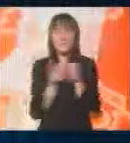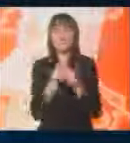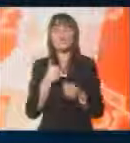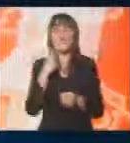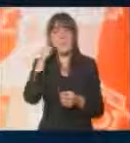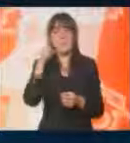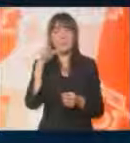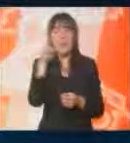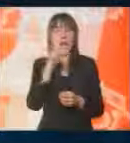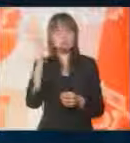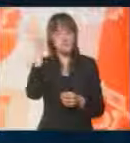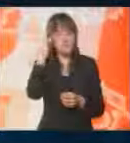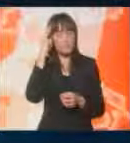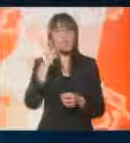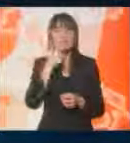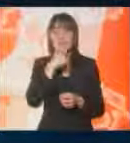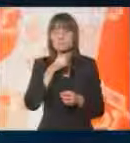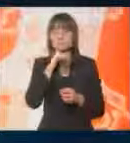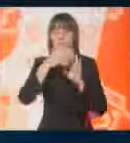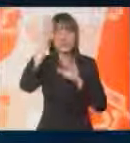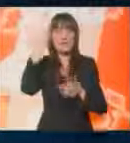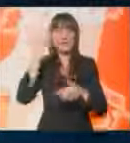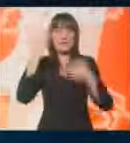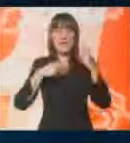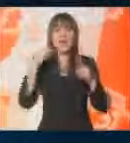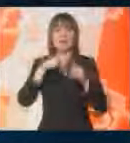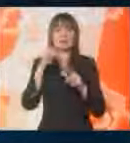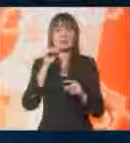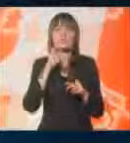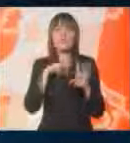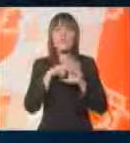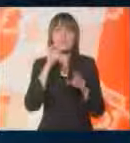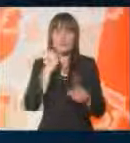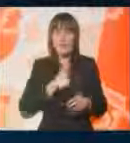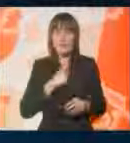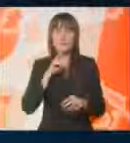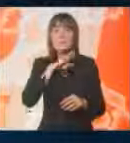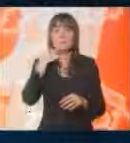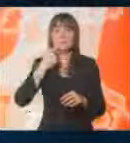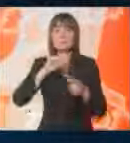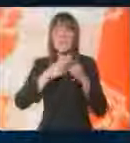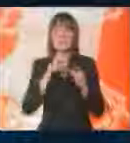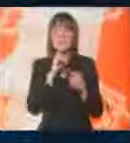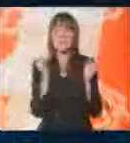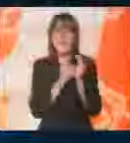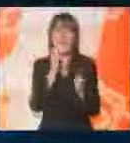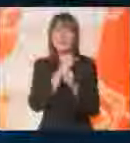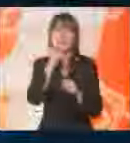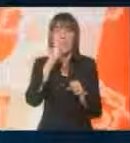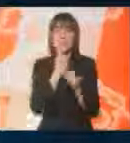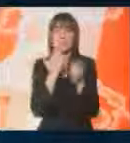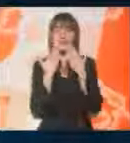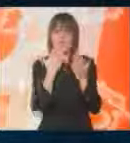mislim, znate da je Loznica poznat. Istorijski grad, to je Tršić, Banja, ima jako puno stvari koje treba da se rade i mogu da se rade.